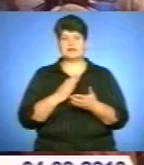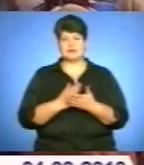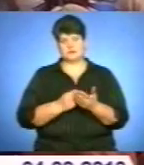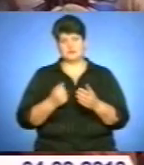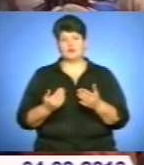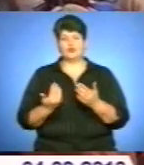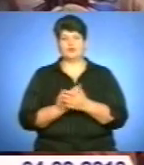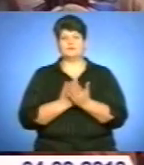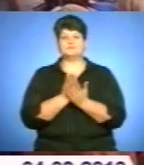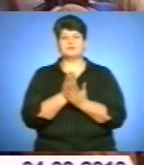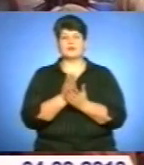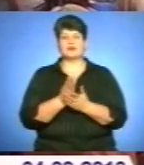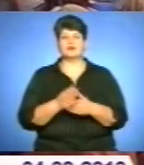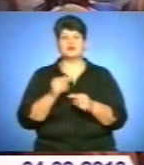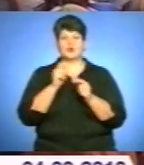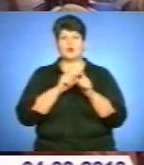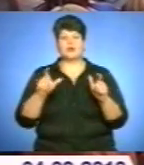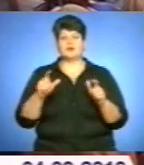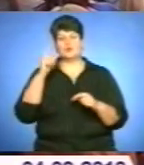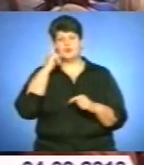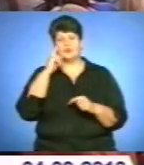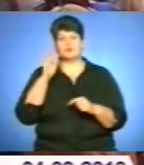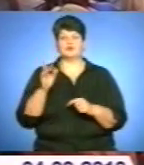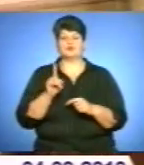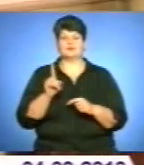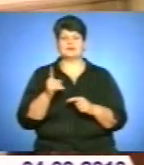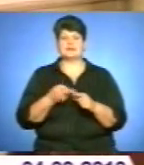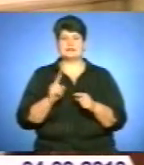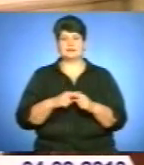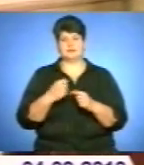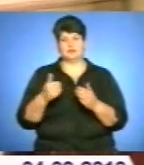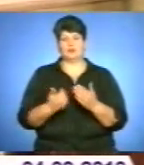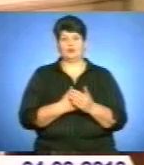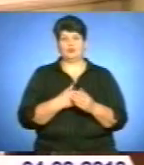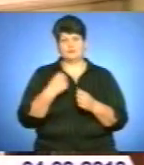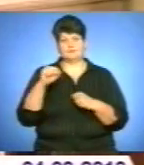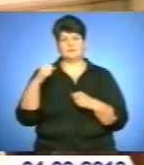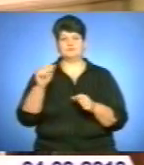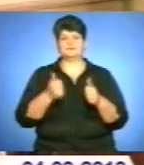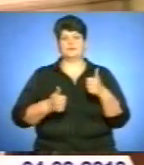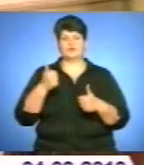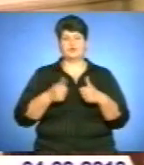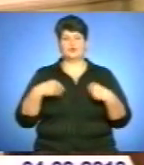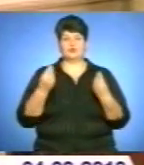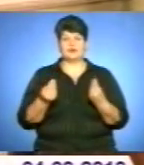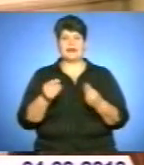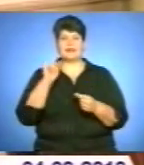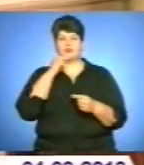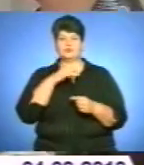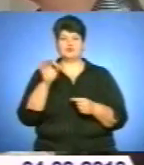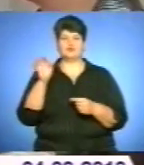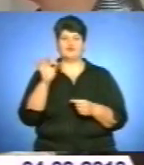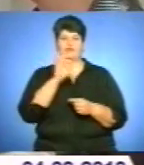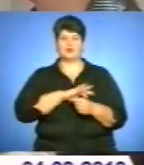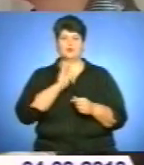Школярі переконані, що їхні здібності не лише допоможуть перемогти у конкурсі та самореалізуватися, й принесуть економічну вигоду майбутнім випускникам.